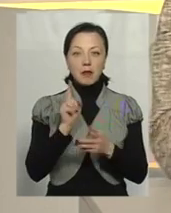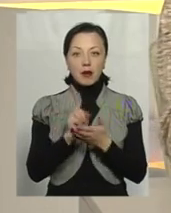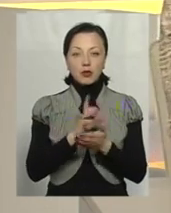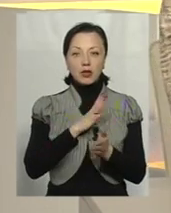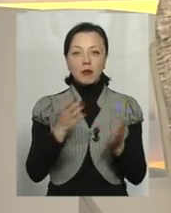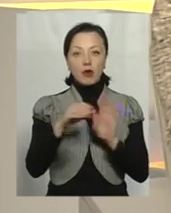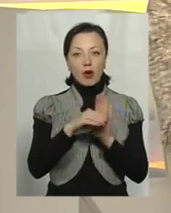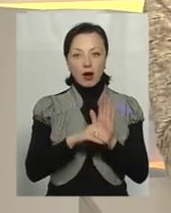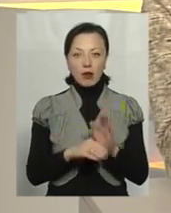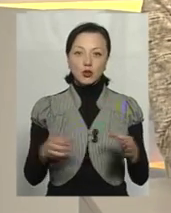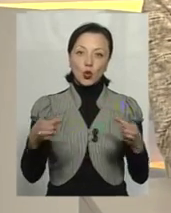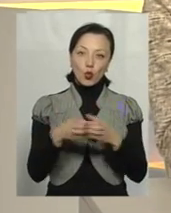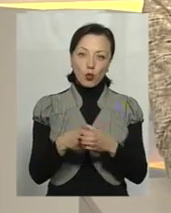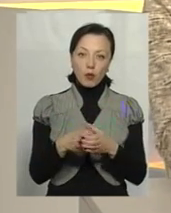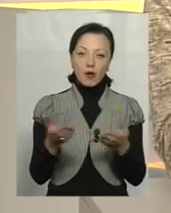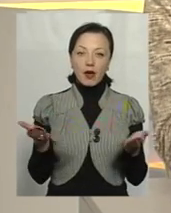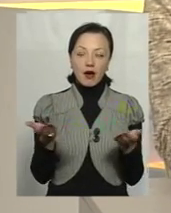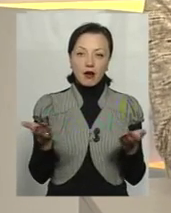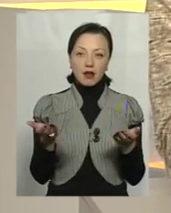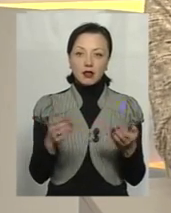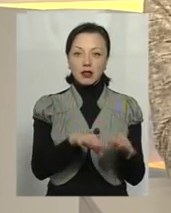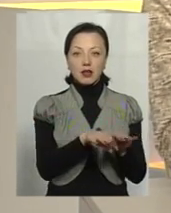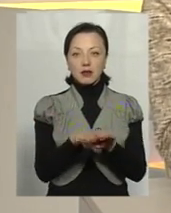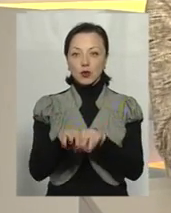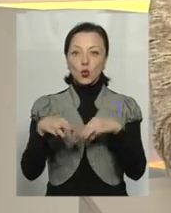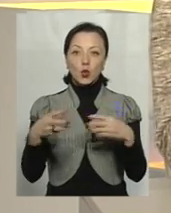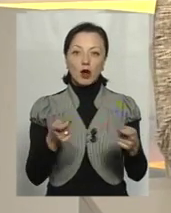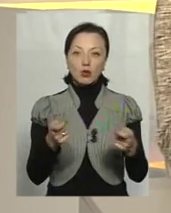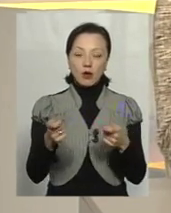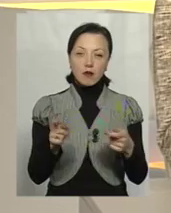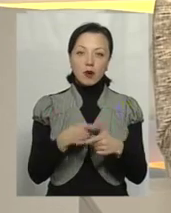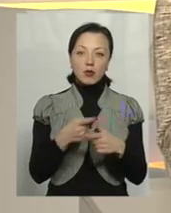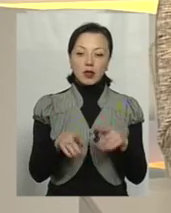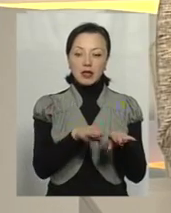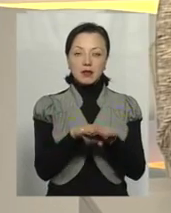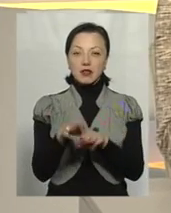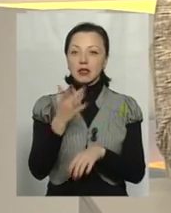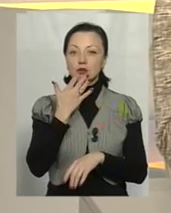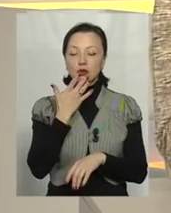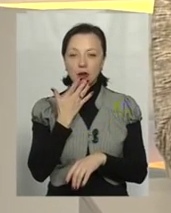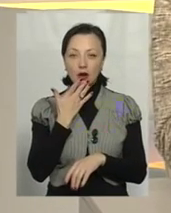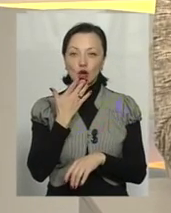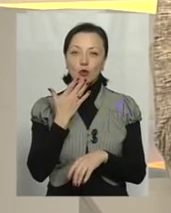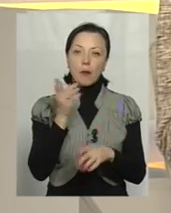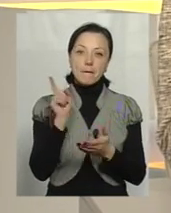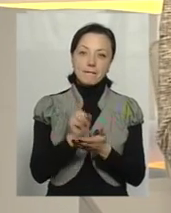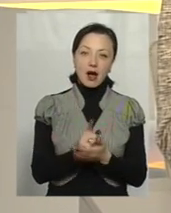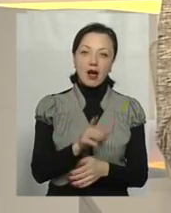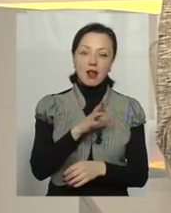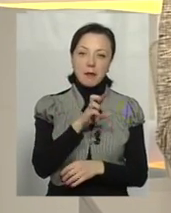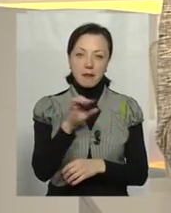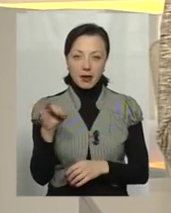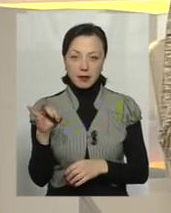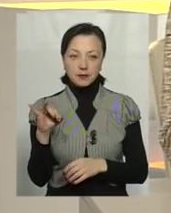чи це має бути певна група, яка, скажімо, на рівні урядовому чи на рівні національному мала би